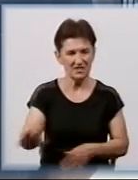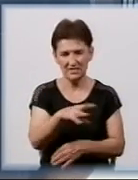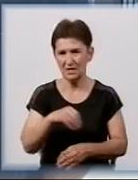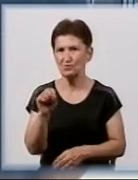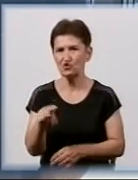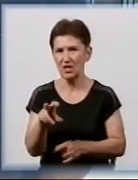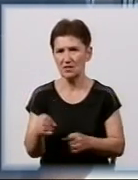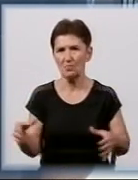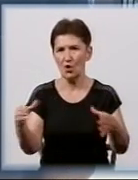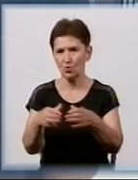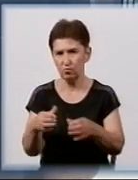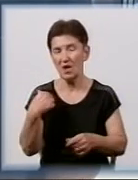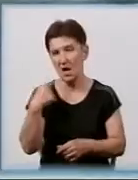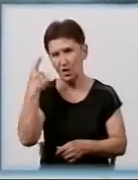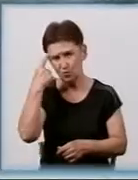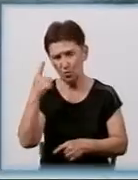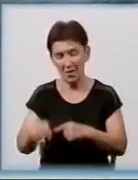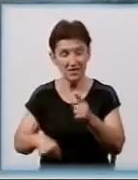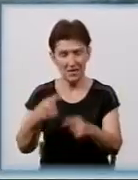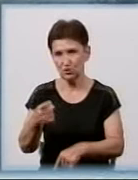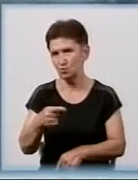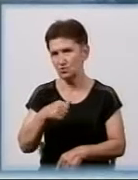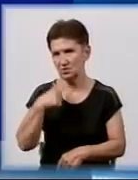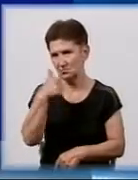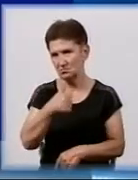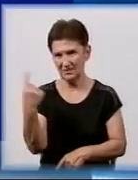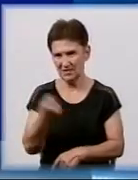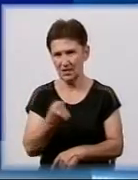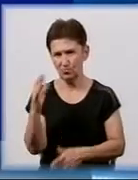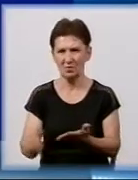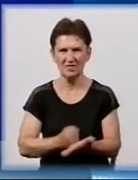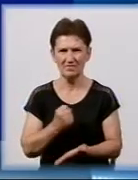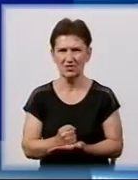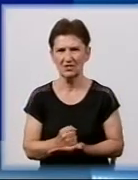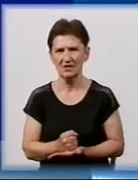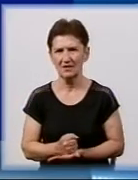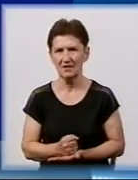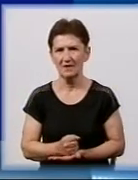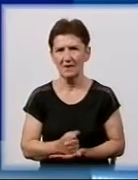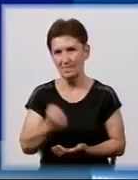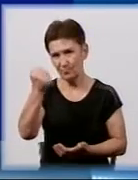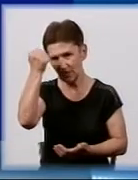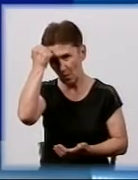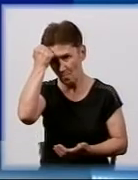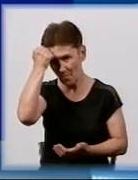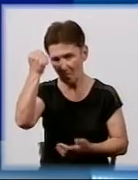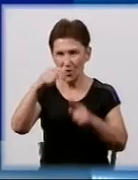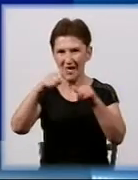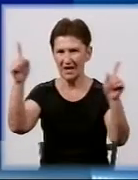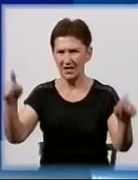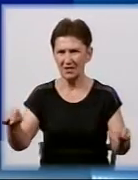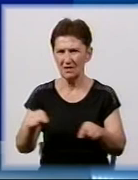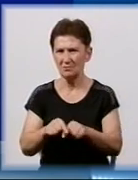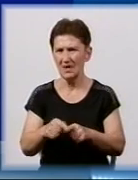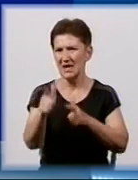І, я думаю, наступного тижня ми це завдання вже будемо затверджувати. Меморіальну дошку Легіону українським січовим